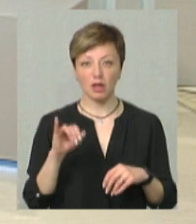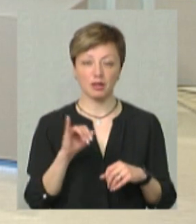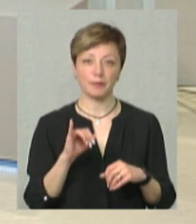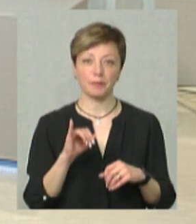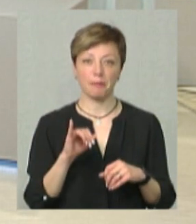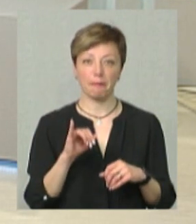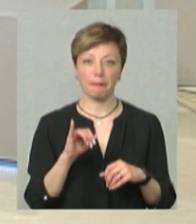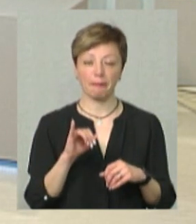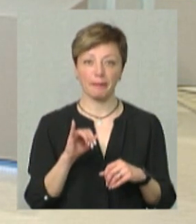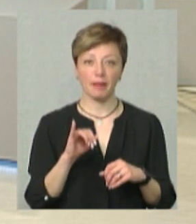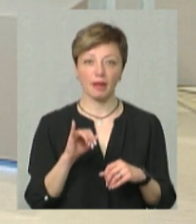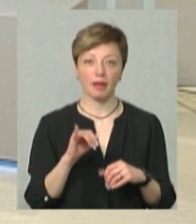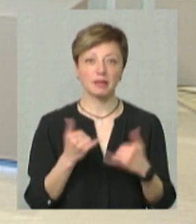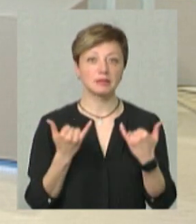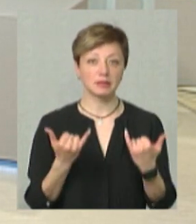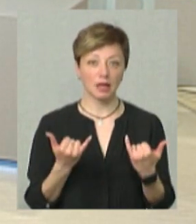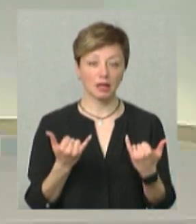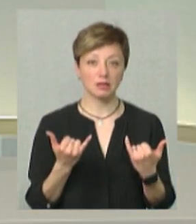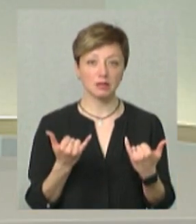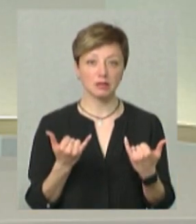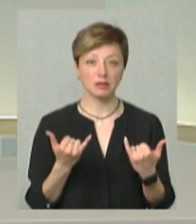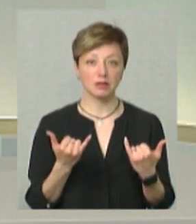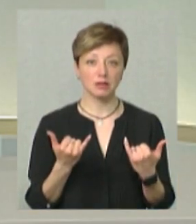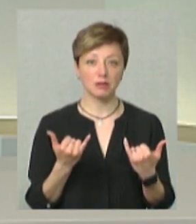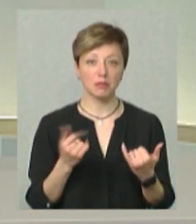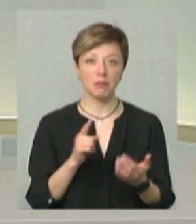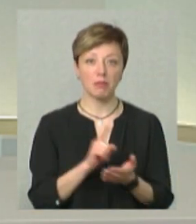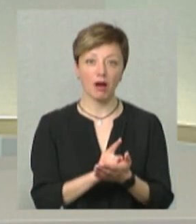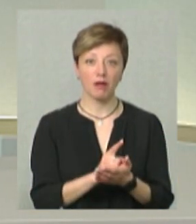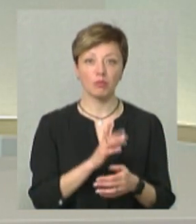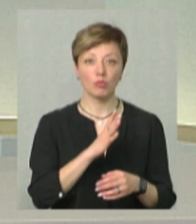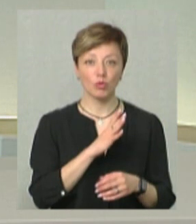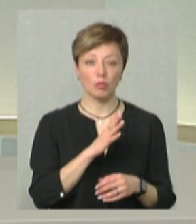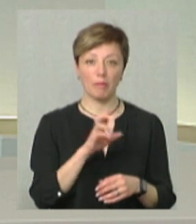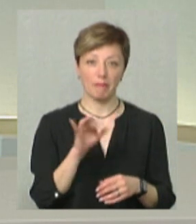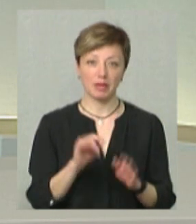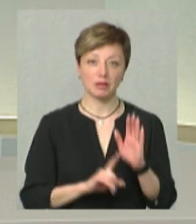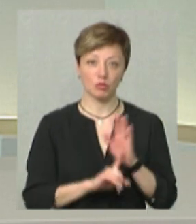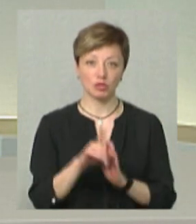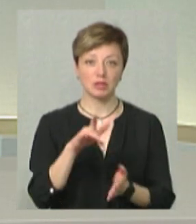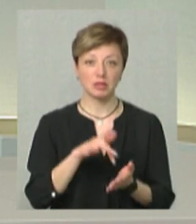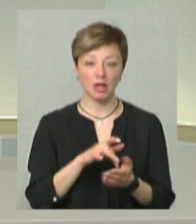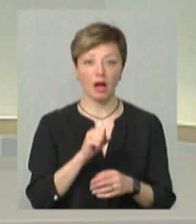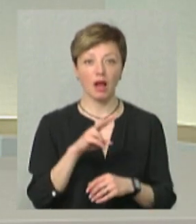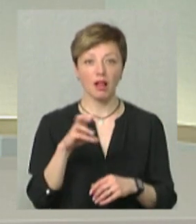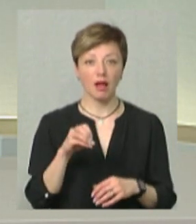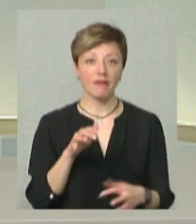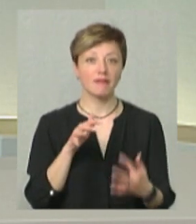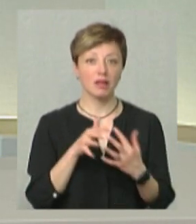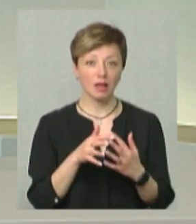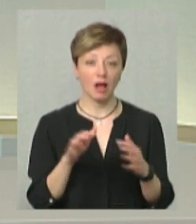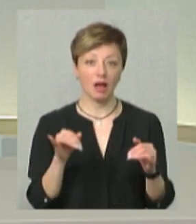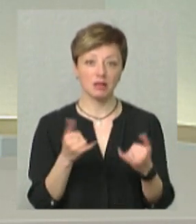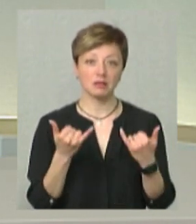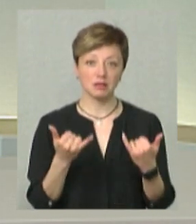І от зараз мав би бути вже незапущений центр, але війна і